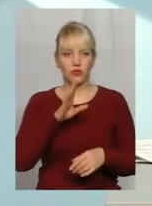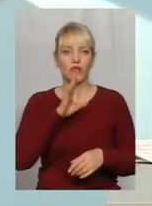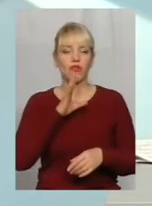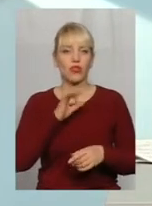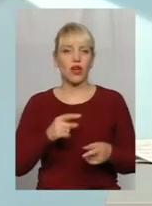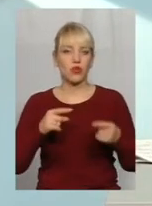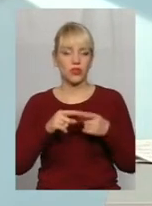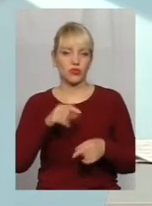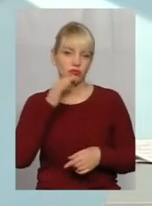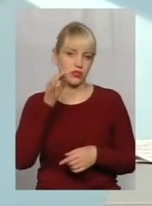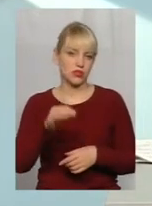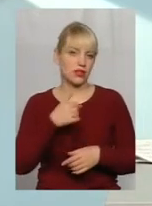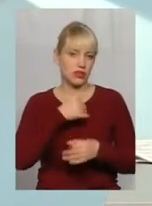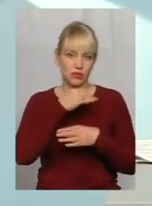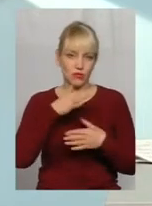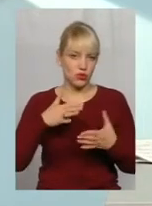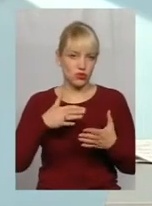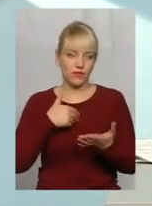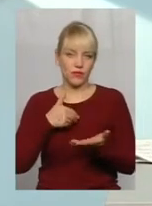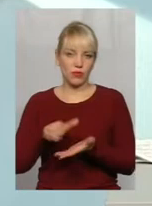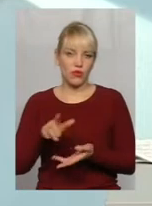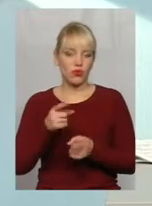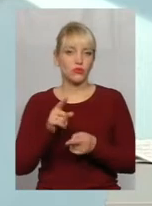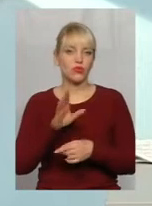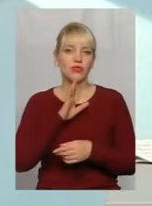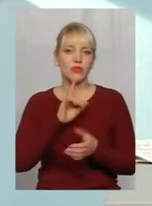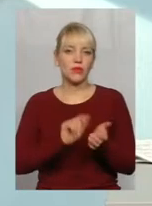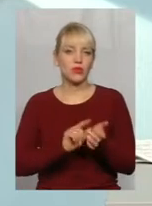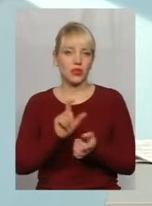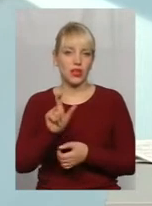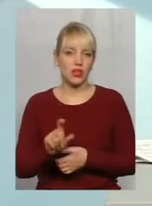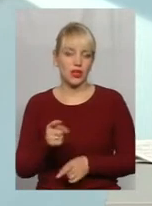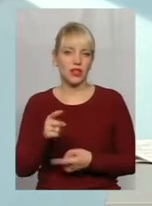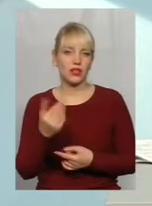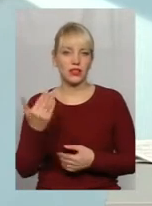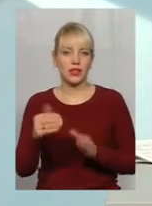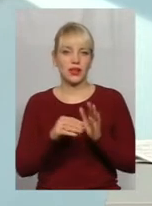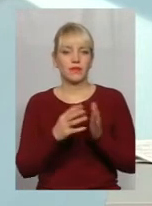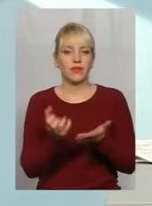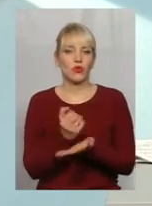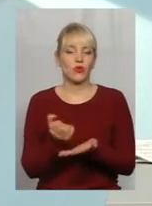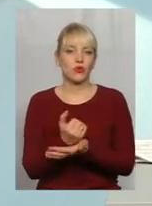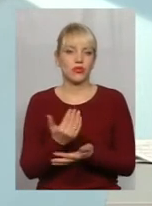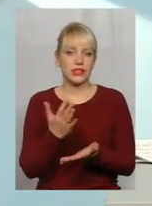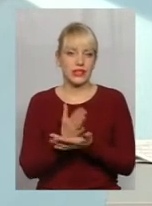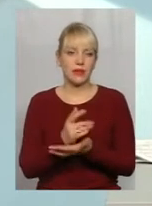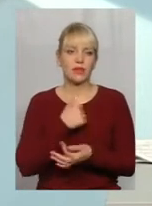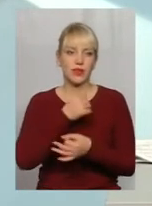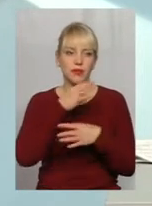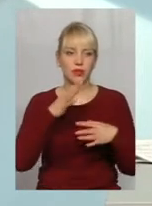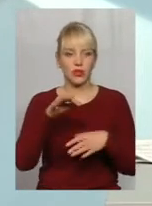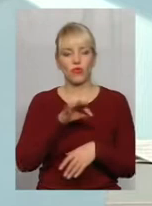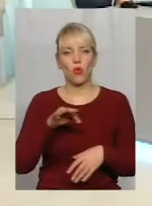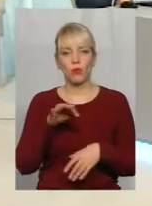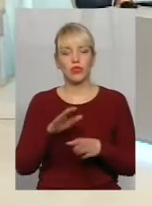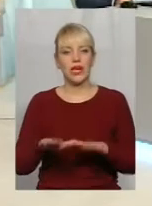конкретно і сказала, я не можу відказати, бо ця пенсіонерка і стаття доходу якась є. Ми не могли в області